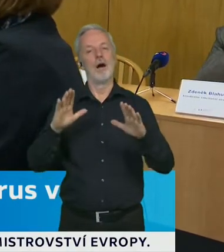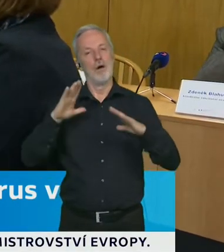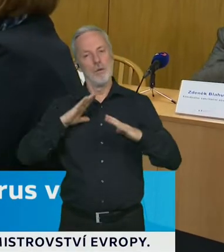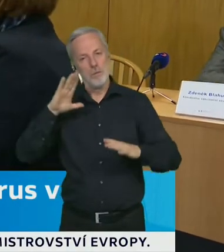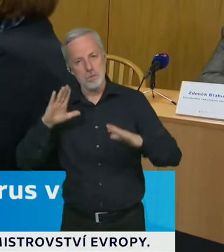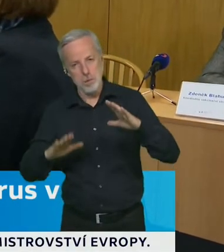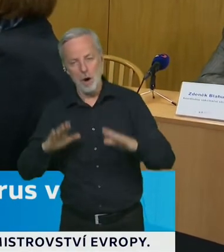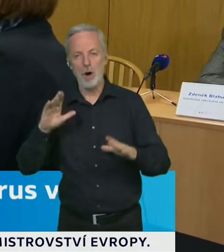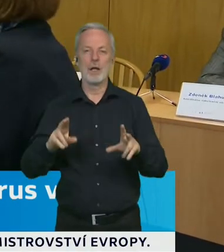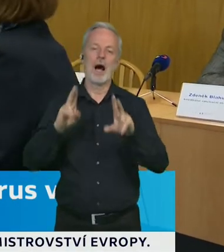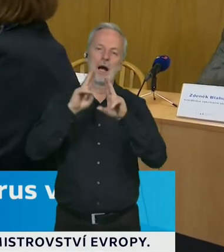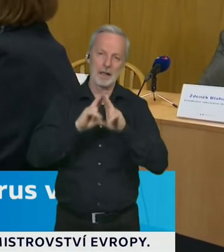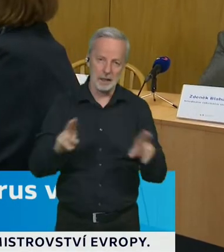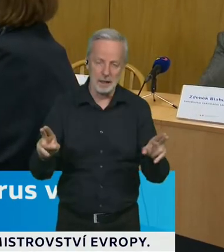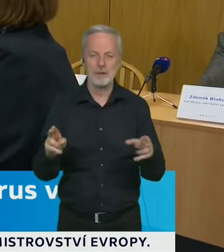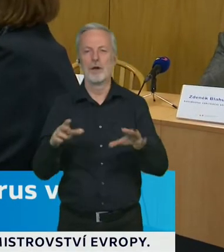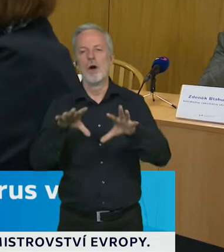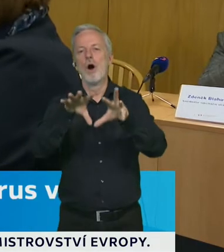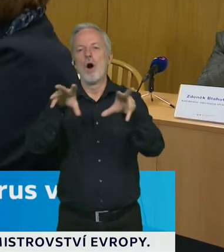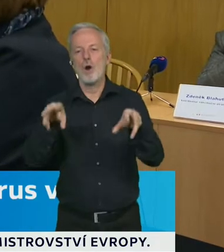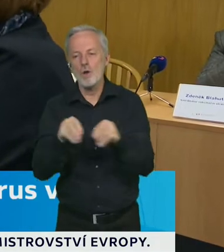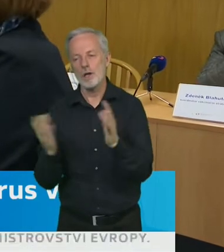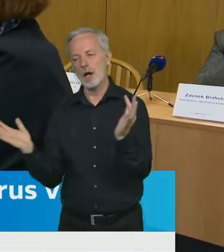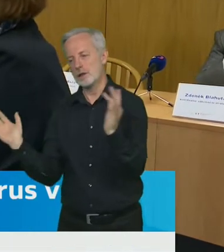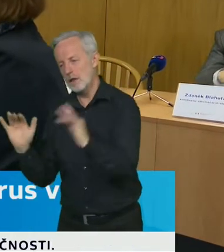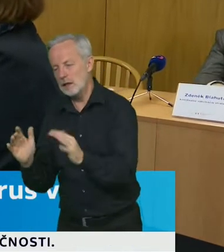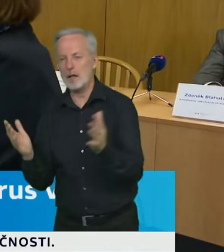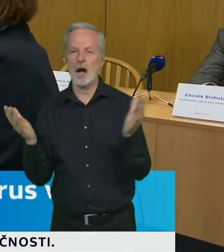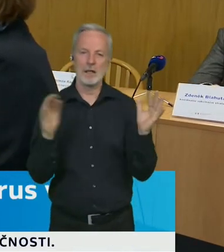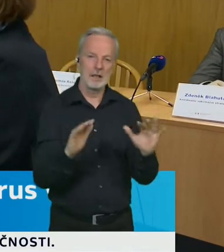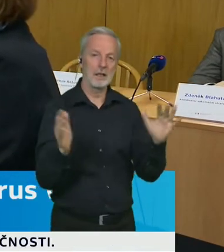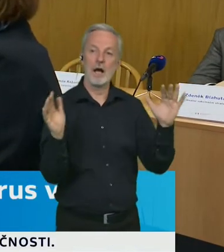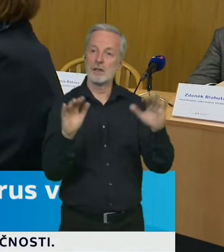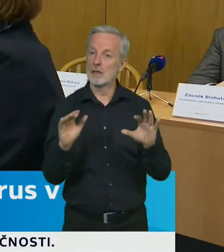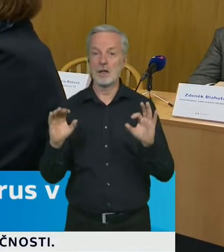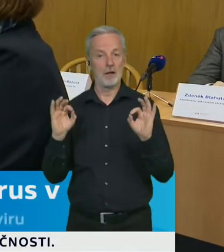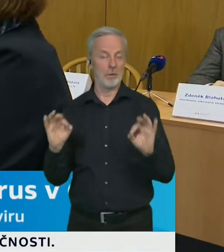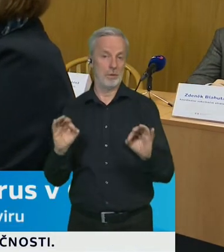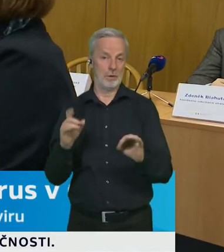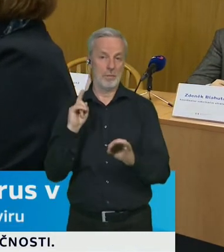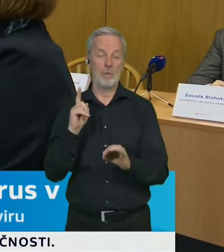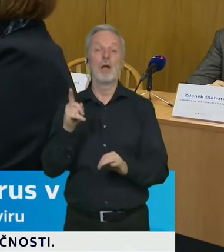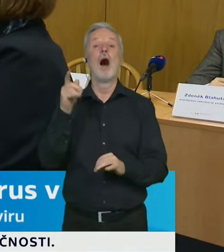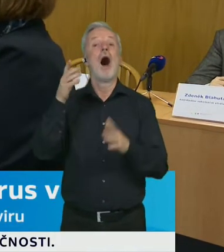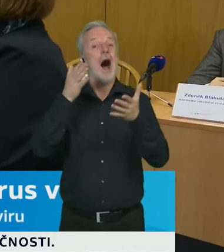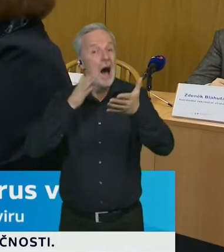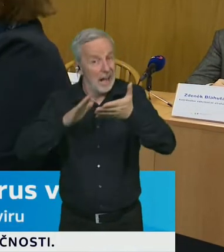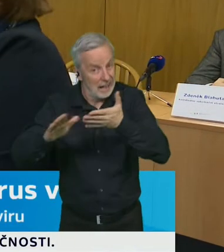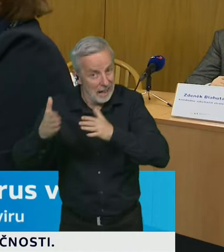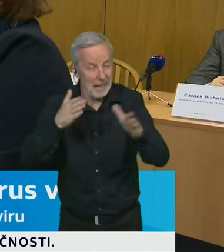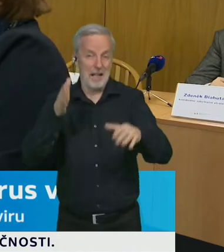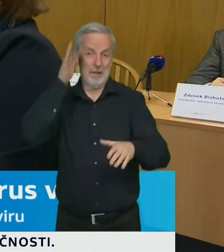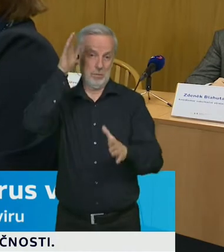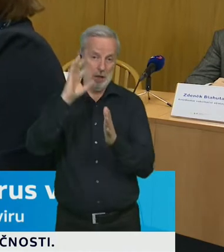omezené rodinné atmosféře, ale s cílem toho, že v lednu bude situace,